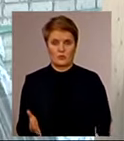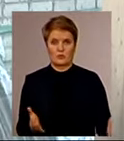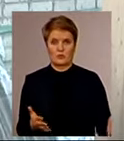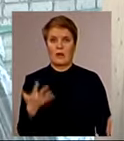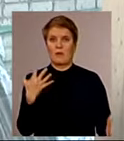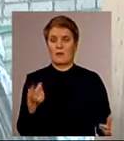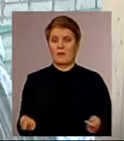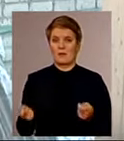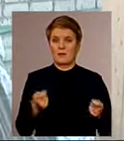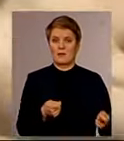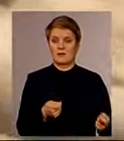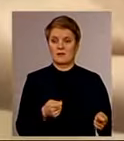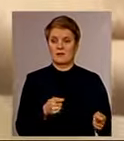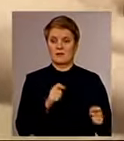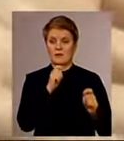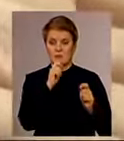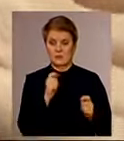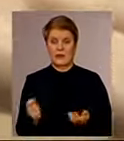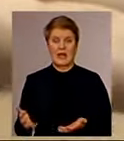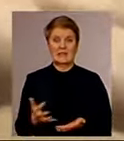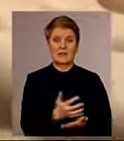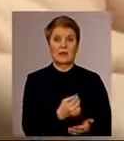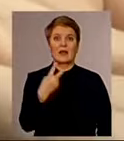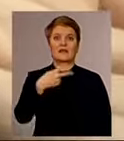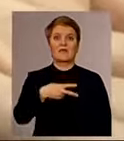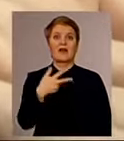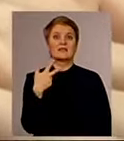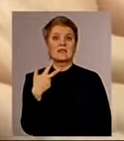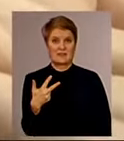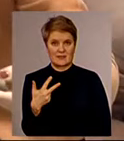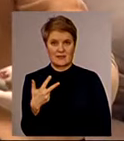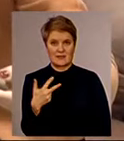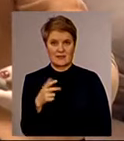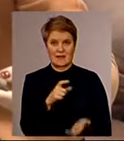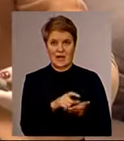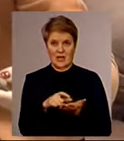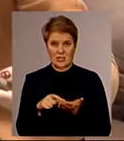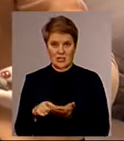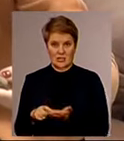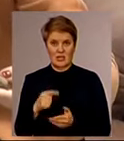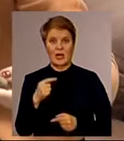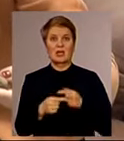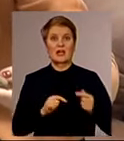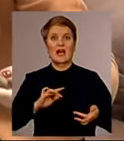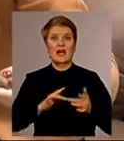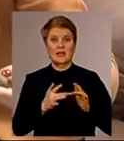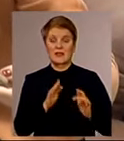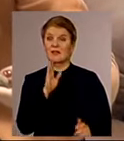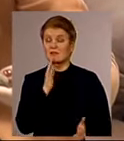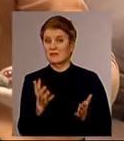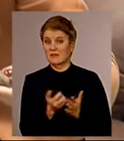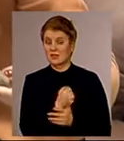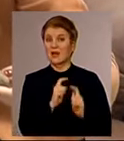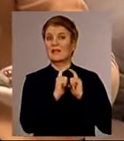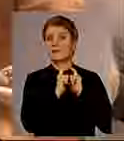знову принесли подарунки. Назбирали 23 каже неї розміром з дитячу долоню. Через інтернет Ксенія відчукала центр